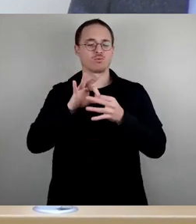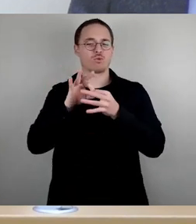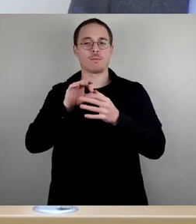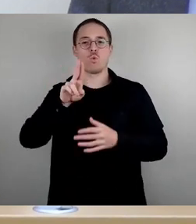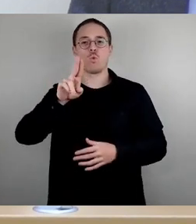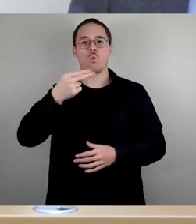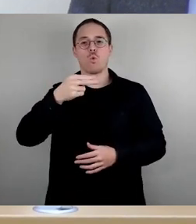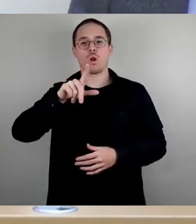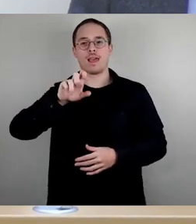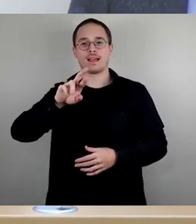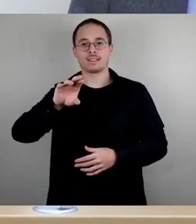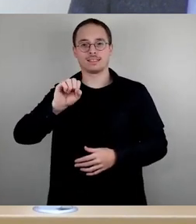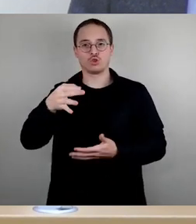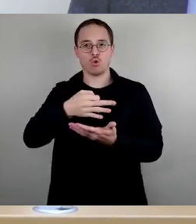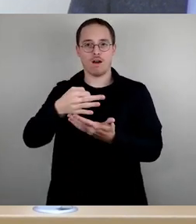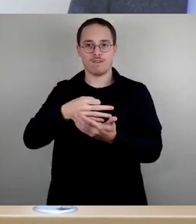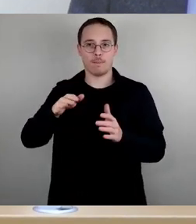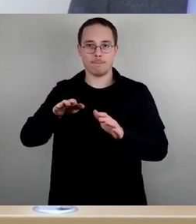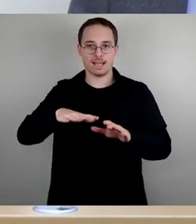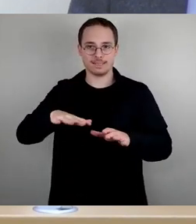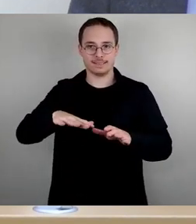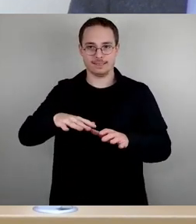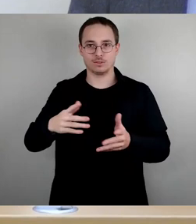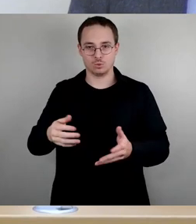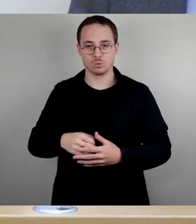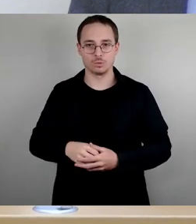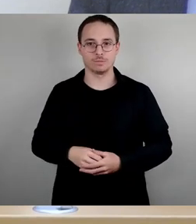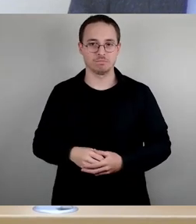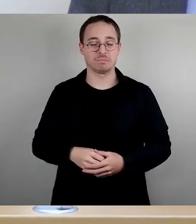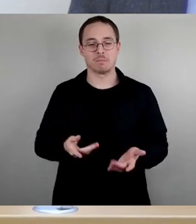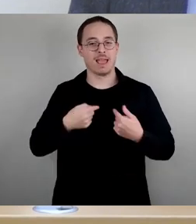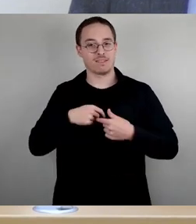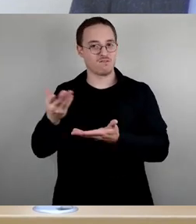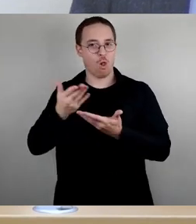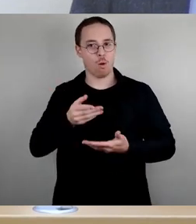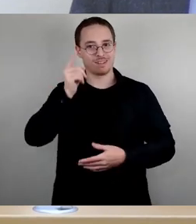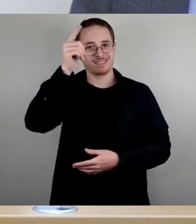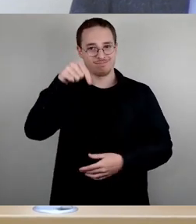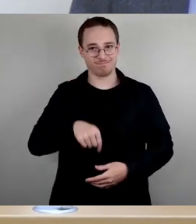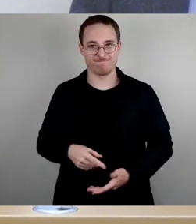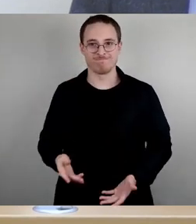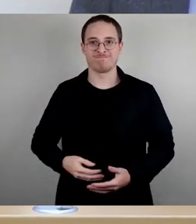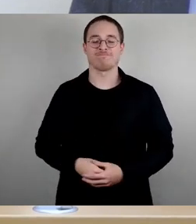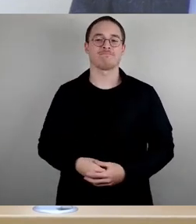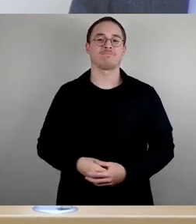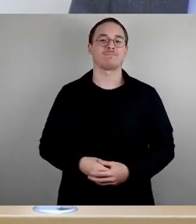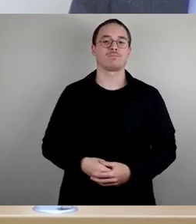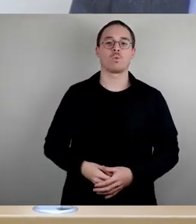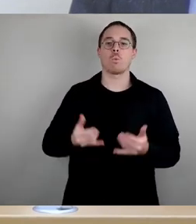hier im Kreise der Stadt. Wir wollen jetzt mit Top 30 starten.